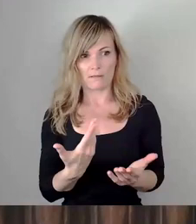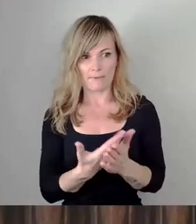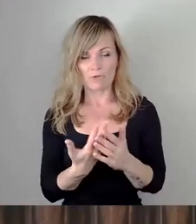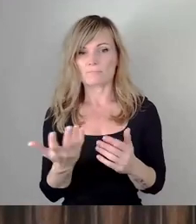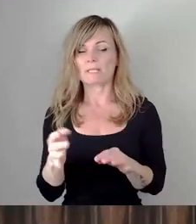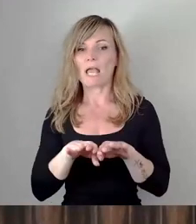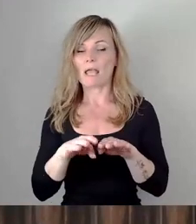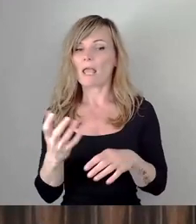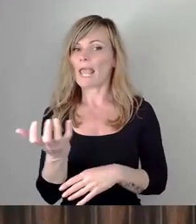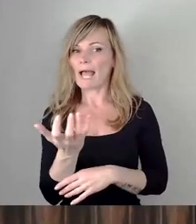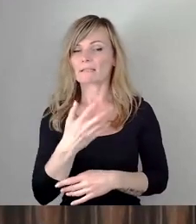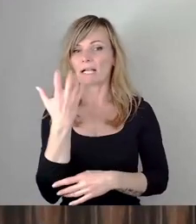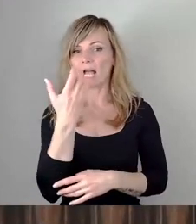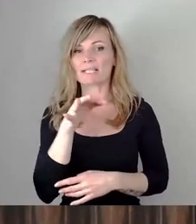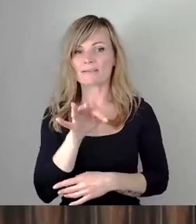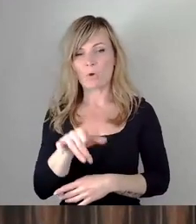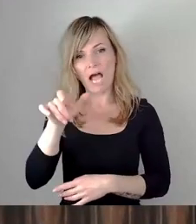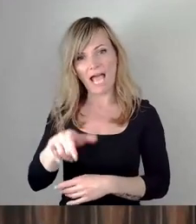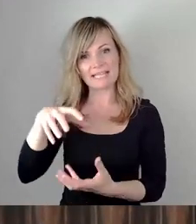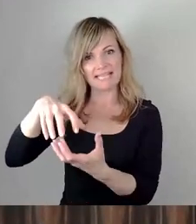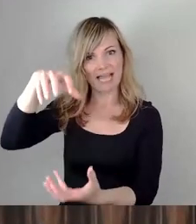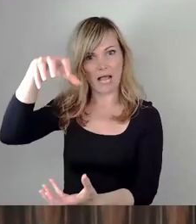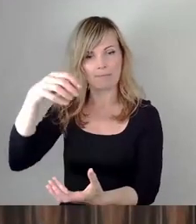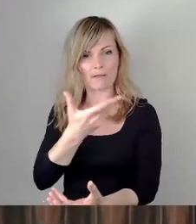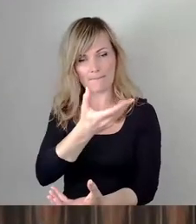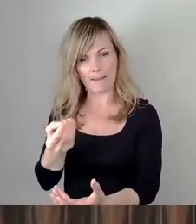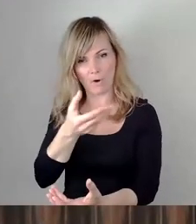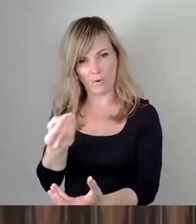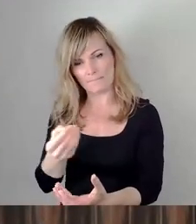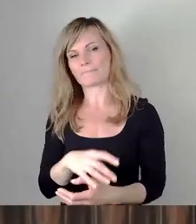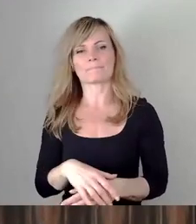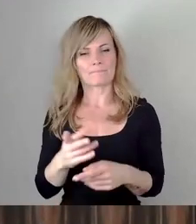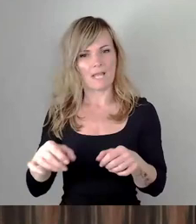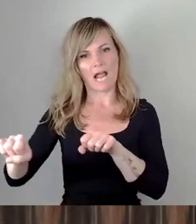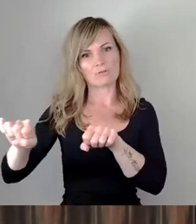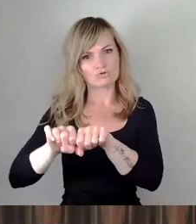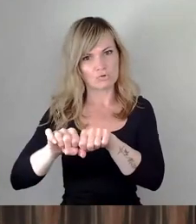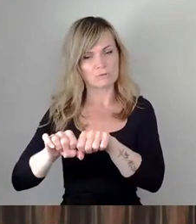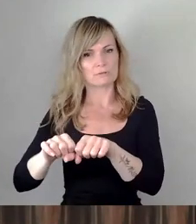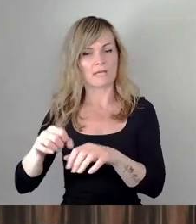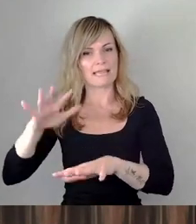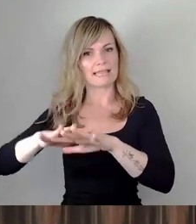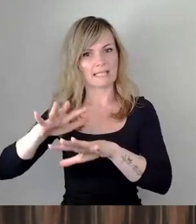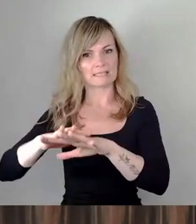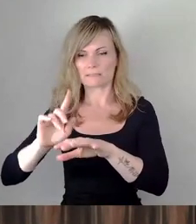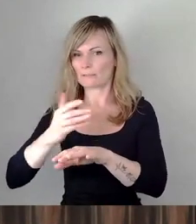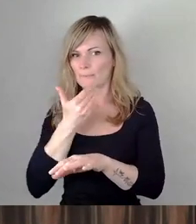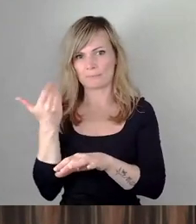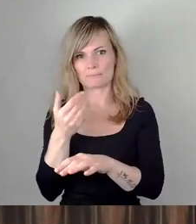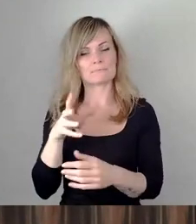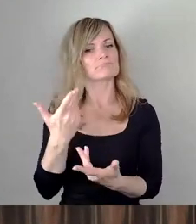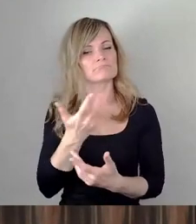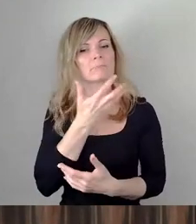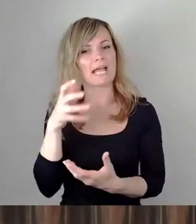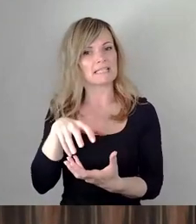Heiztherme bezieht. Der also nicht ins Fernwärmenetz angeschlossen ist, sondern mit Erdgas seine Heiztherme betreibt